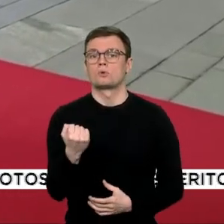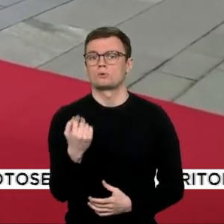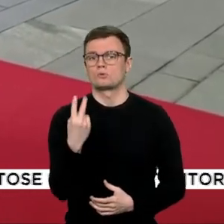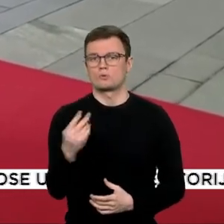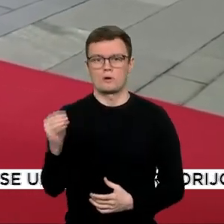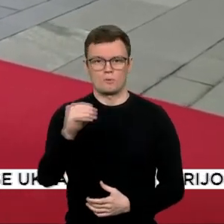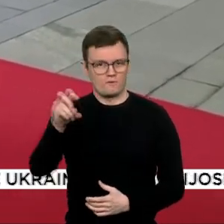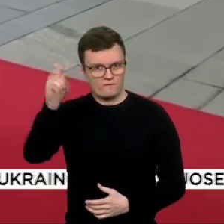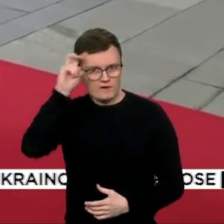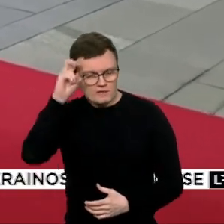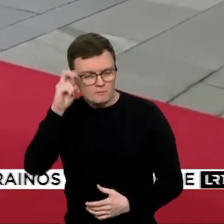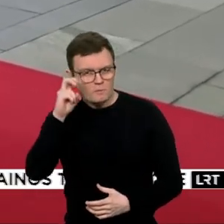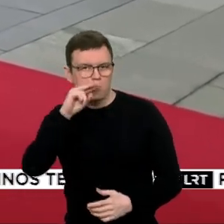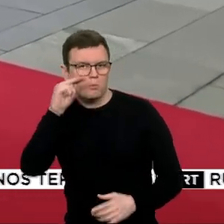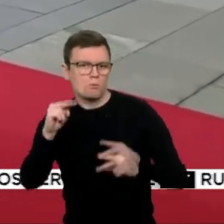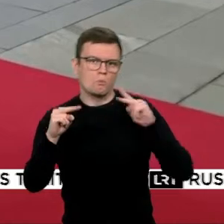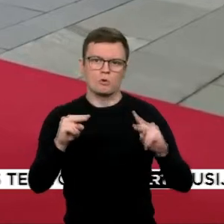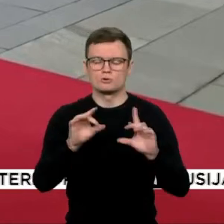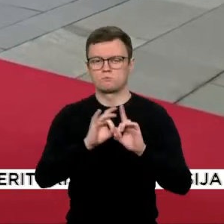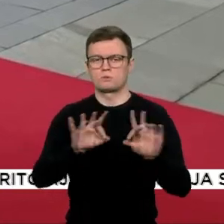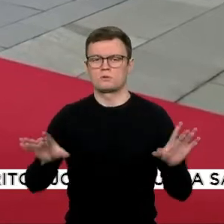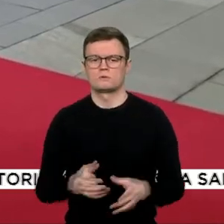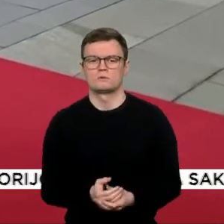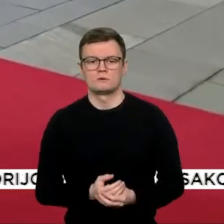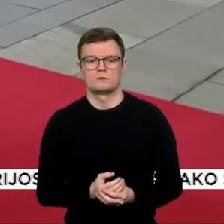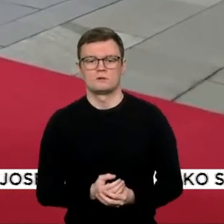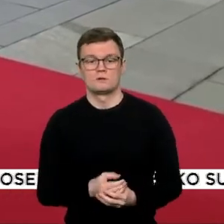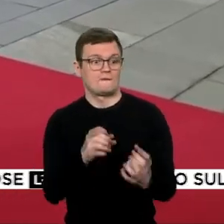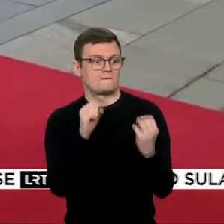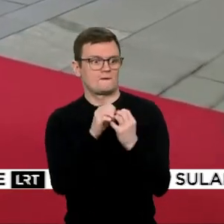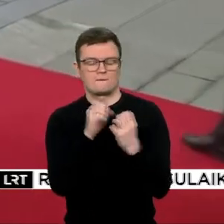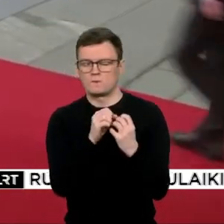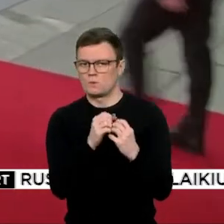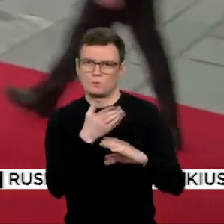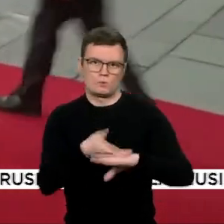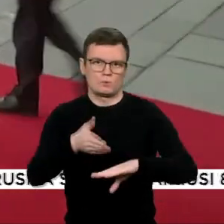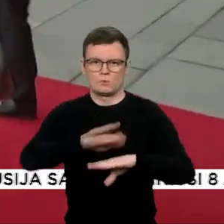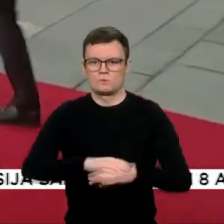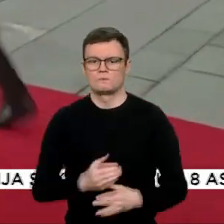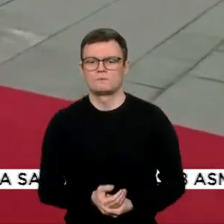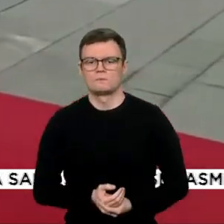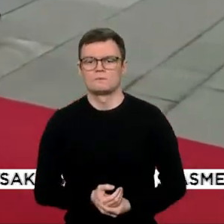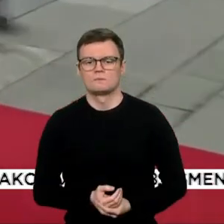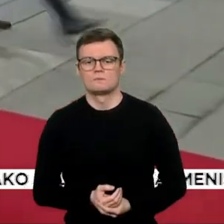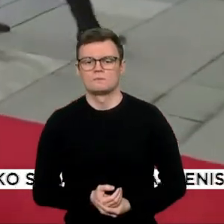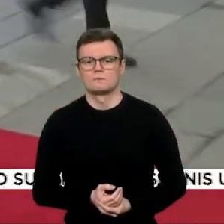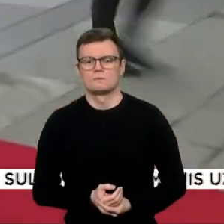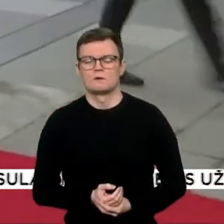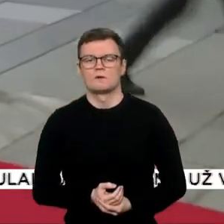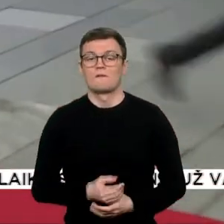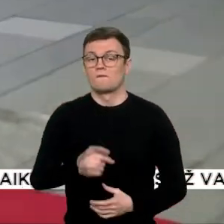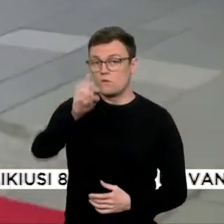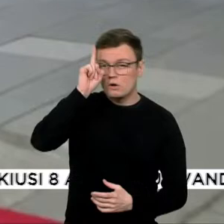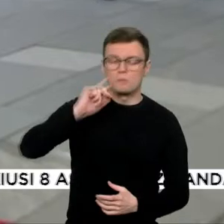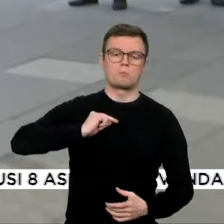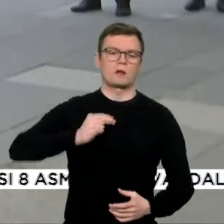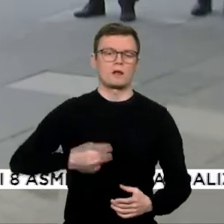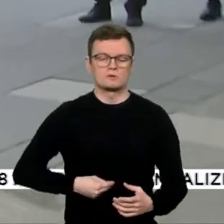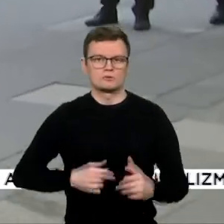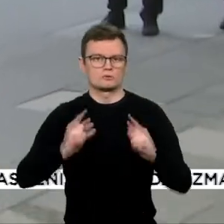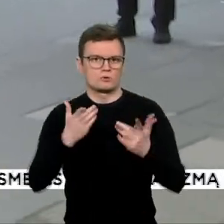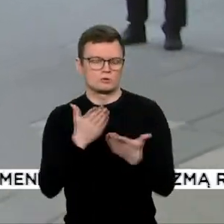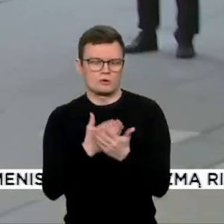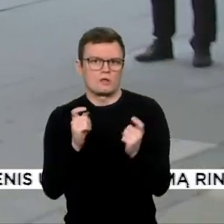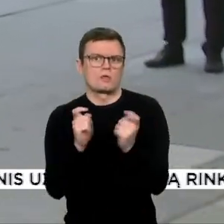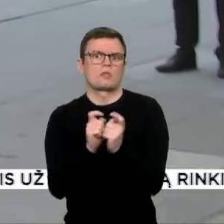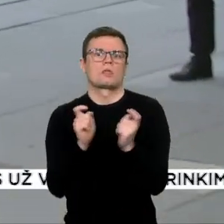visunkiau randantys bendrą kalbą. Karas Europoje nesuvienijo Vokietiją ir Prancūziją, bet tolina. Asmeninė įtampa, seniai virtus įtampa tarp